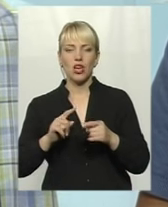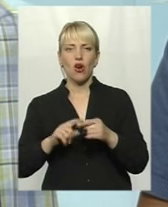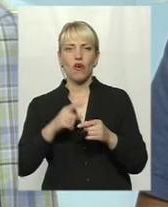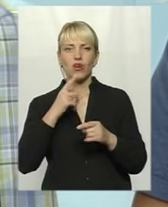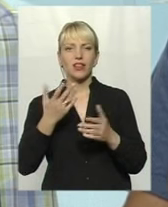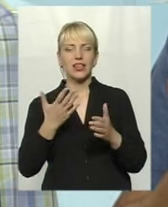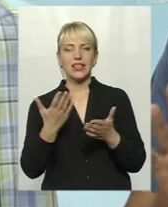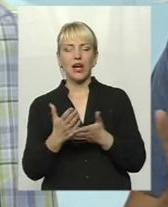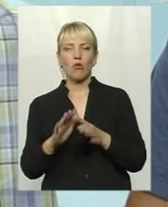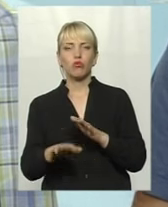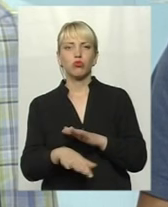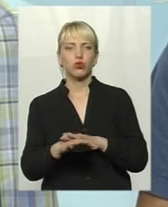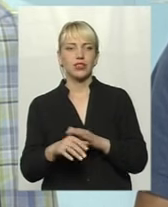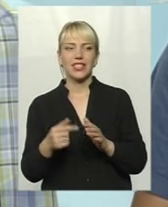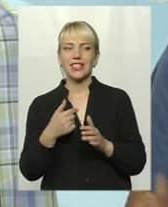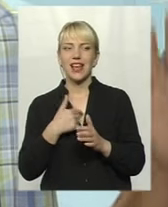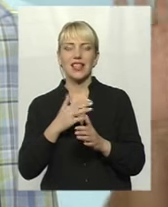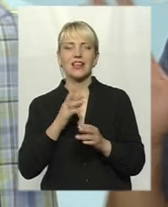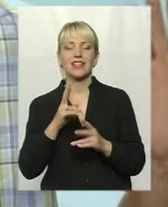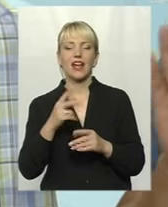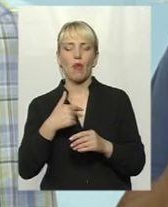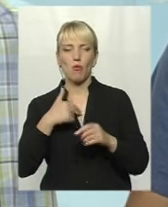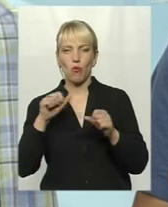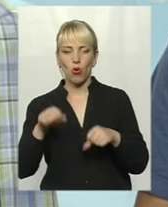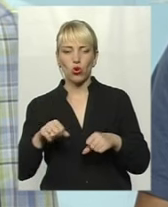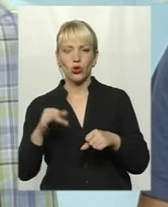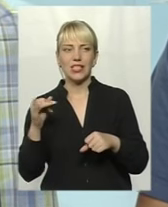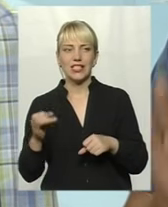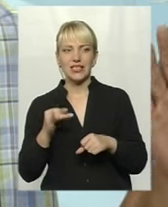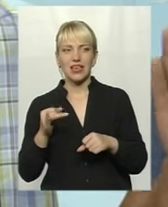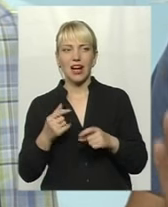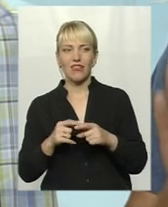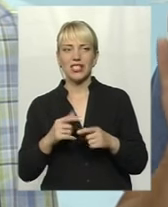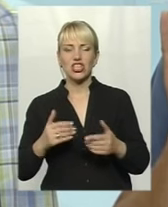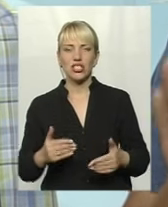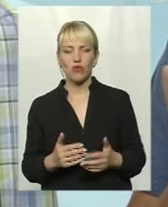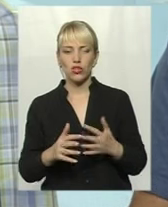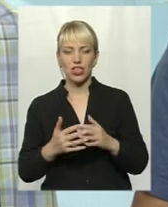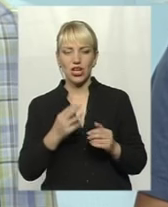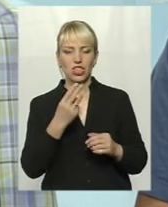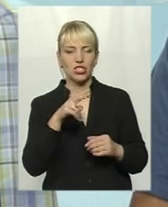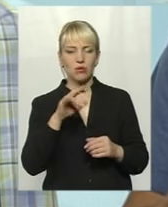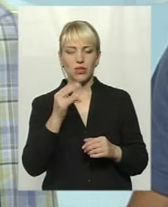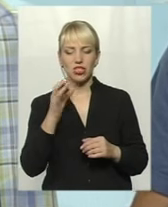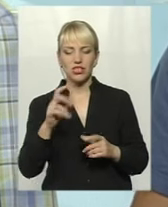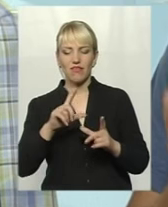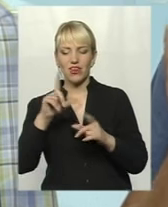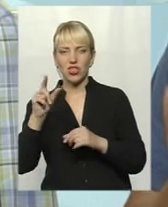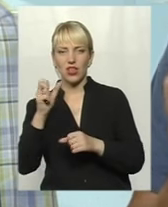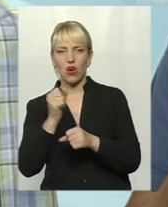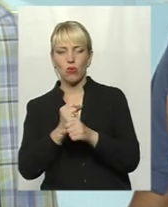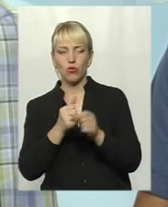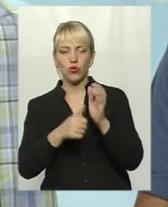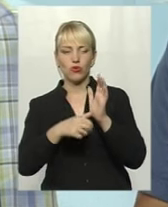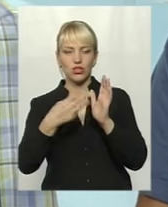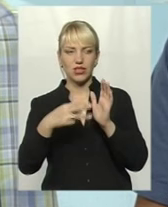життям громади. Як я можу поцікавитись, живучи в селі Шпиченці, виїжджаючи на роботу в 6.30, приїжджаючи додому в